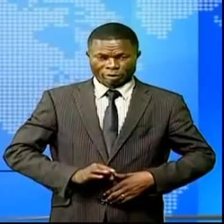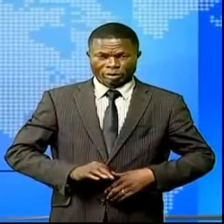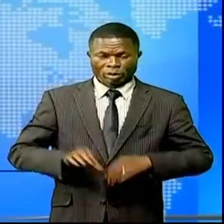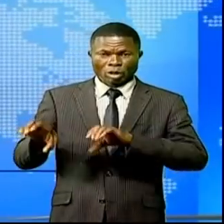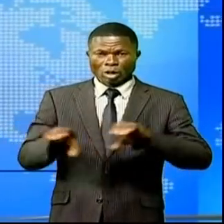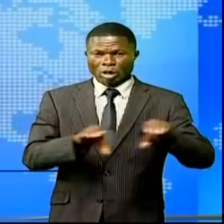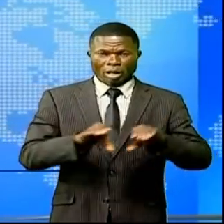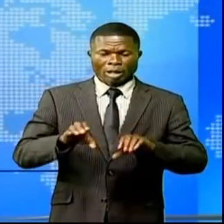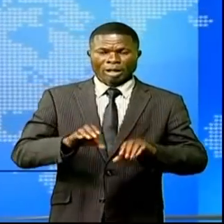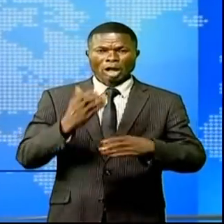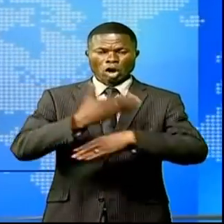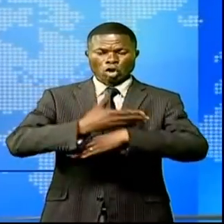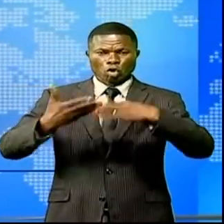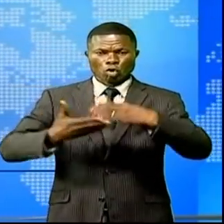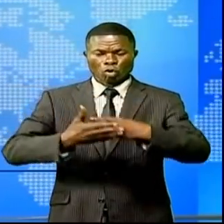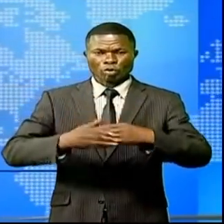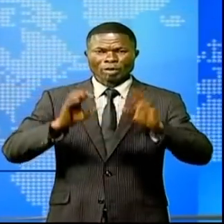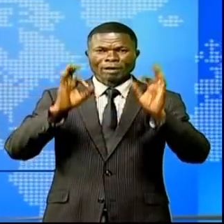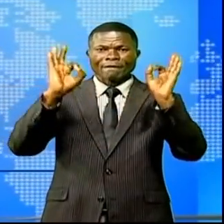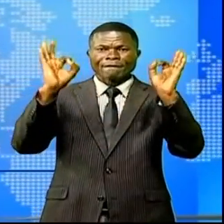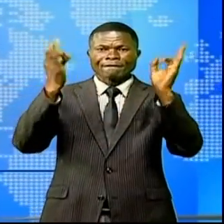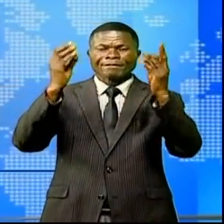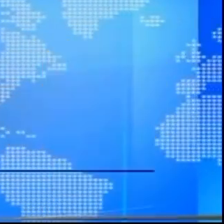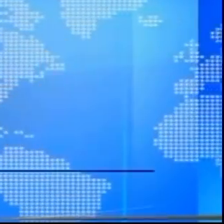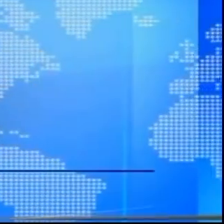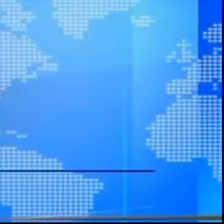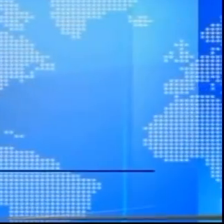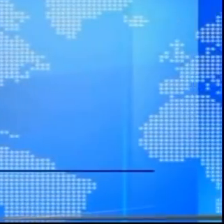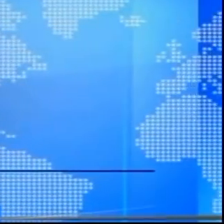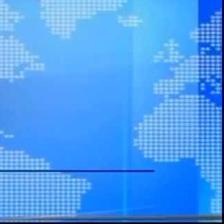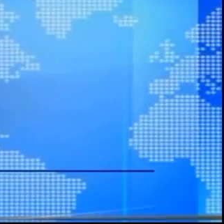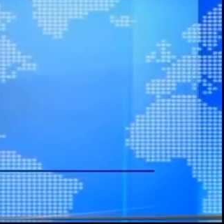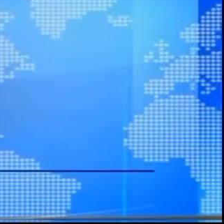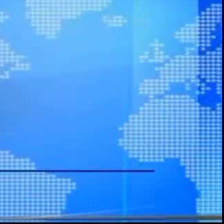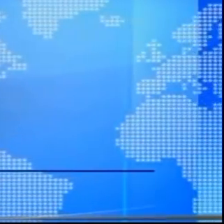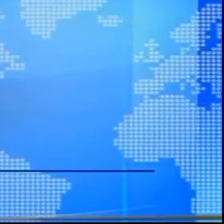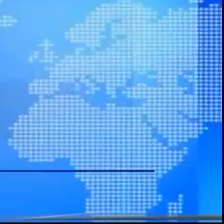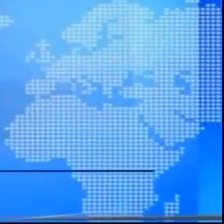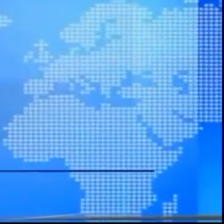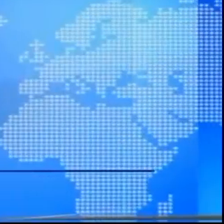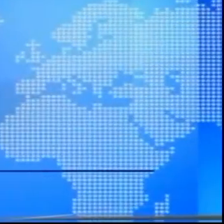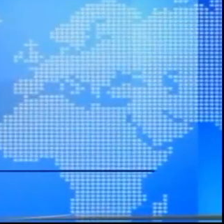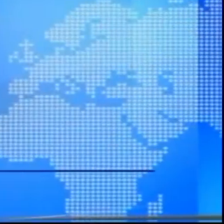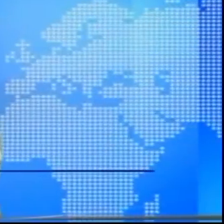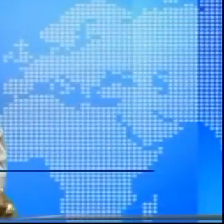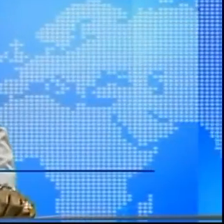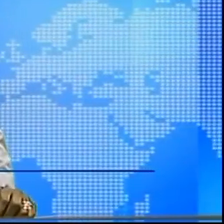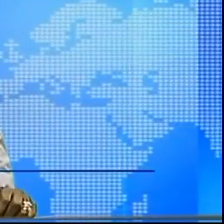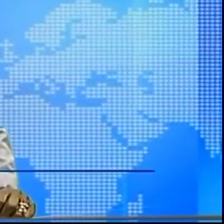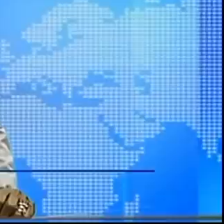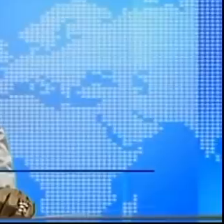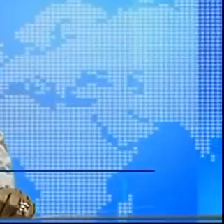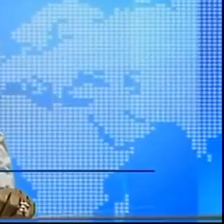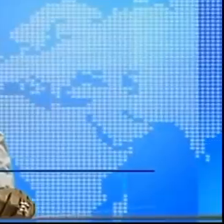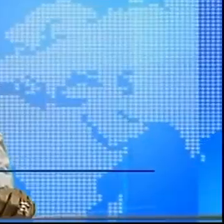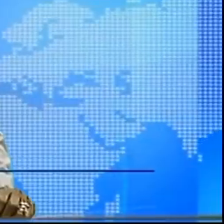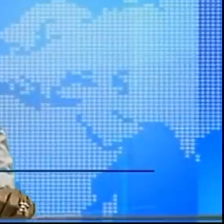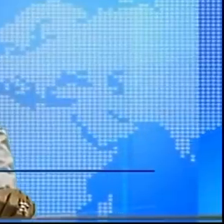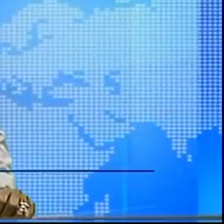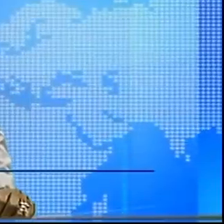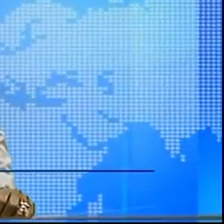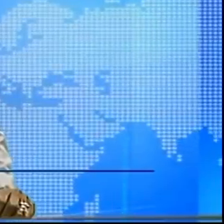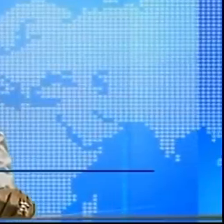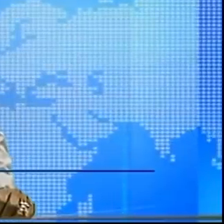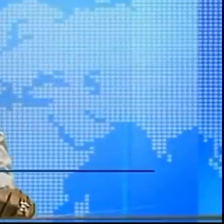Lumumba-Ville en remettant des outils informatiques et matériels roulants aux autorités de cette ville créées en hommage du aéron national